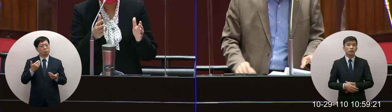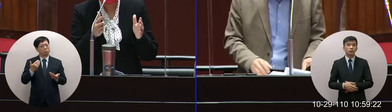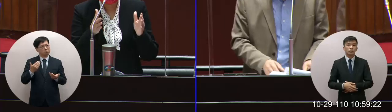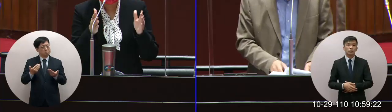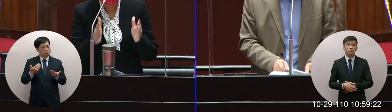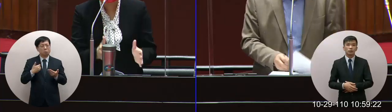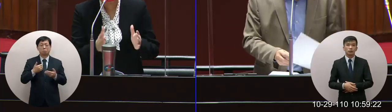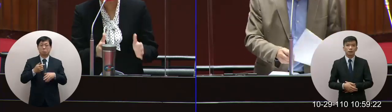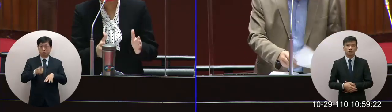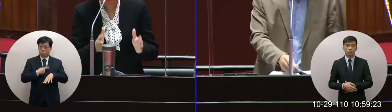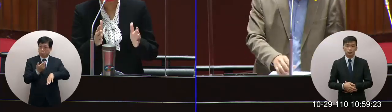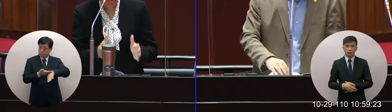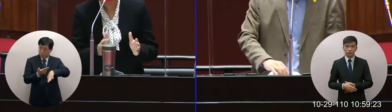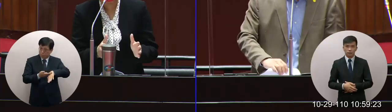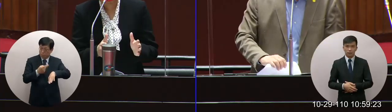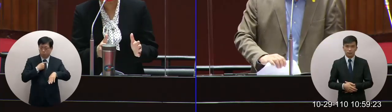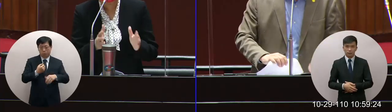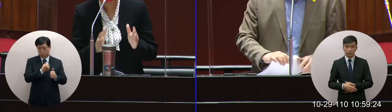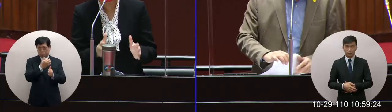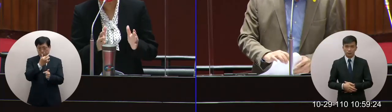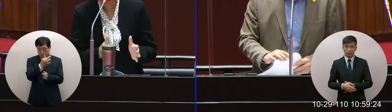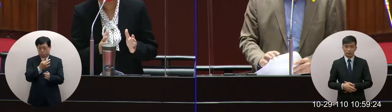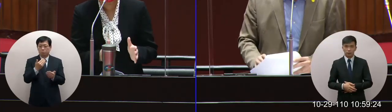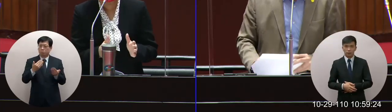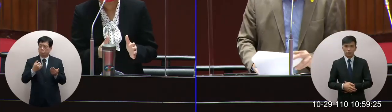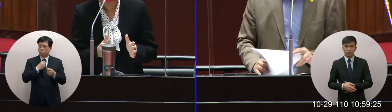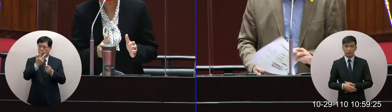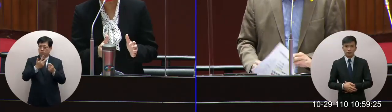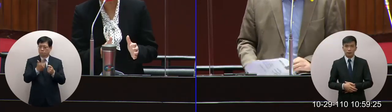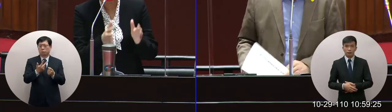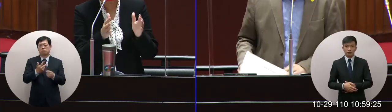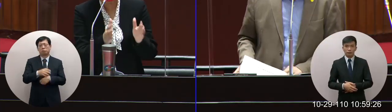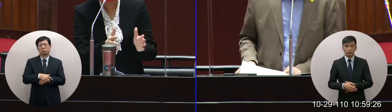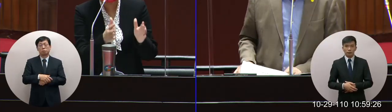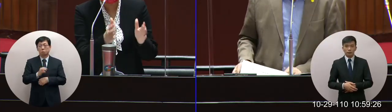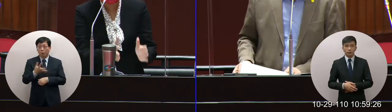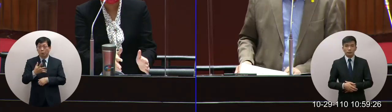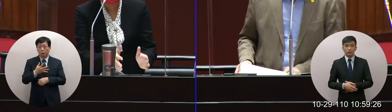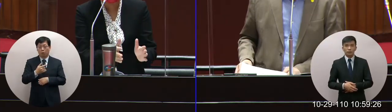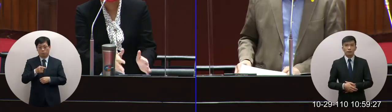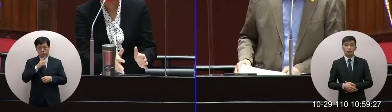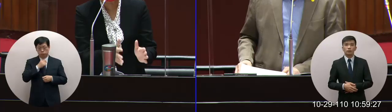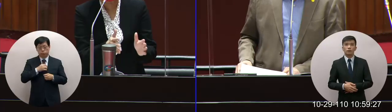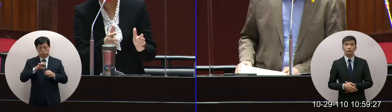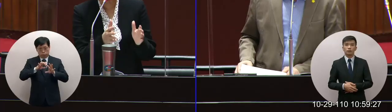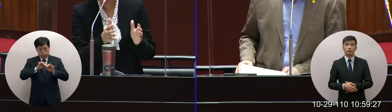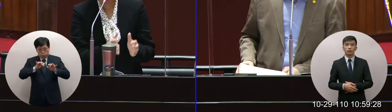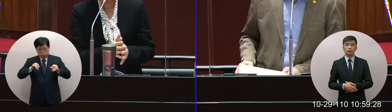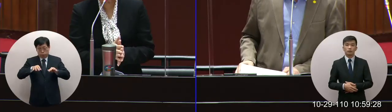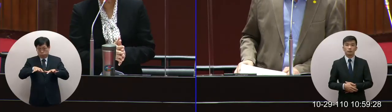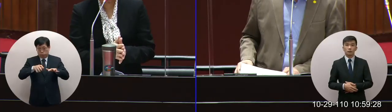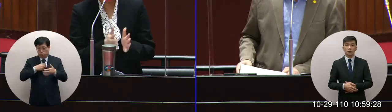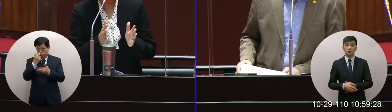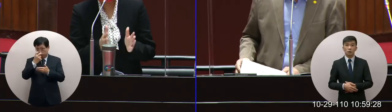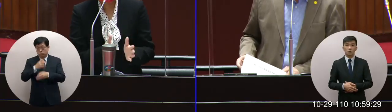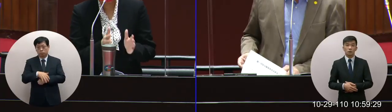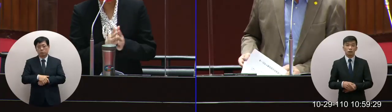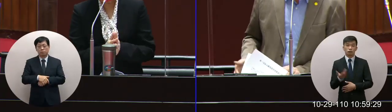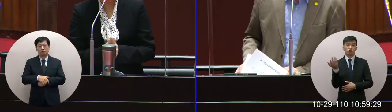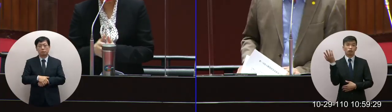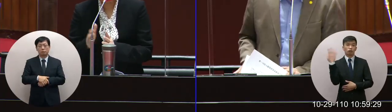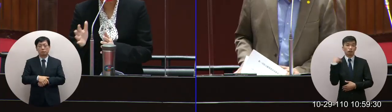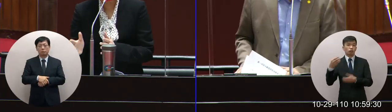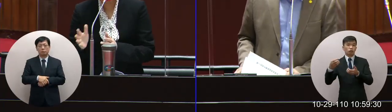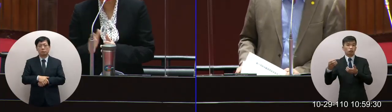從技術面可以掌握的至少就要七年因為要這個地層建造也都沒了他